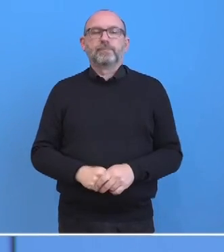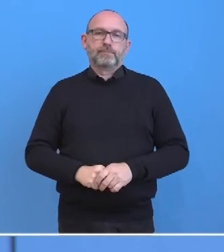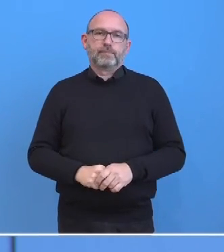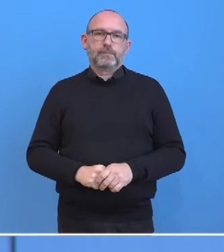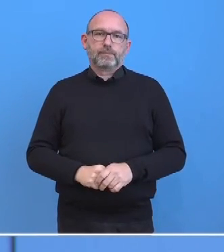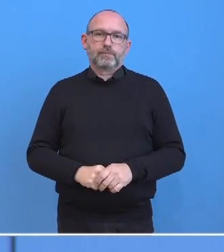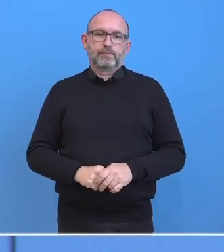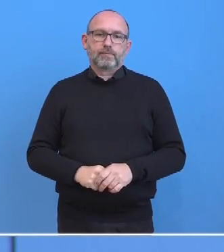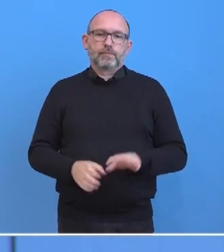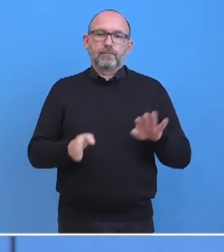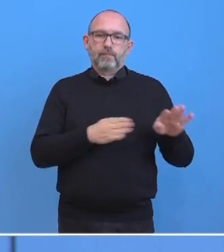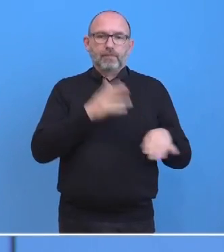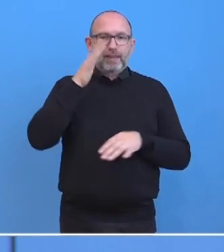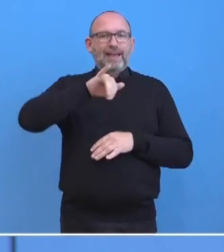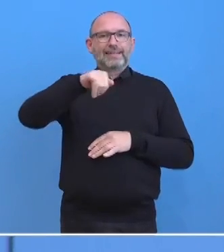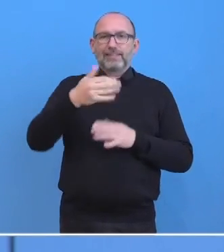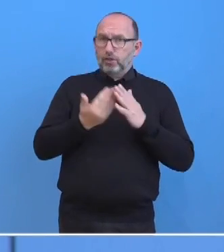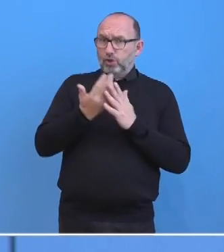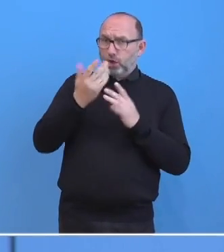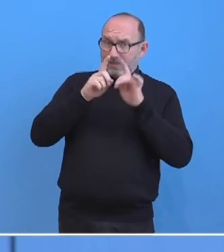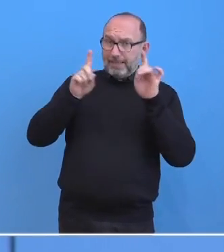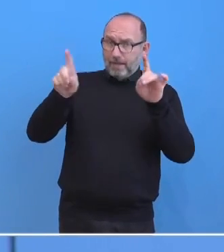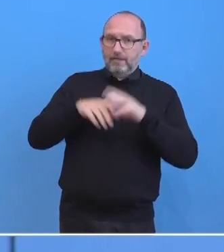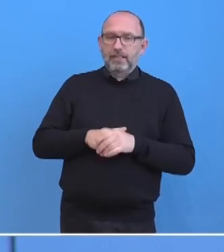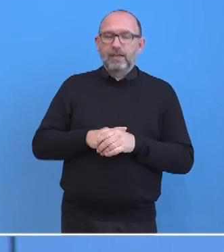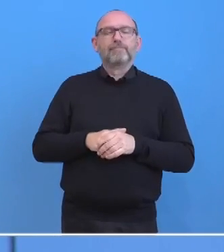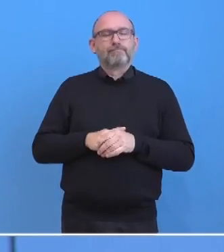Herr Gessen mit einem neuen Thema. Ja, und das Wirtschaftsministerium.